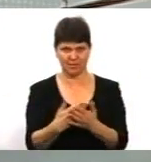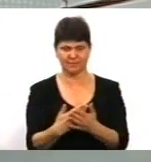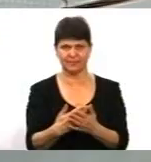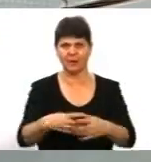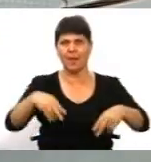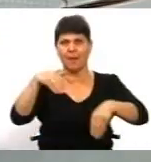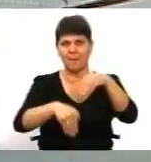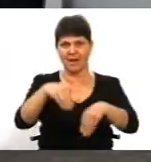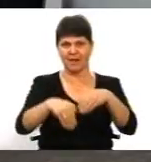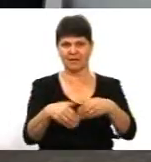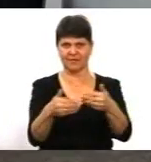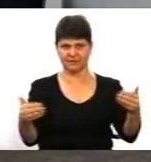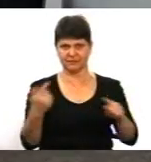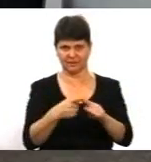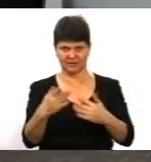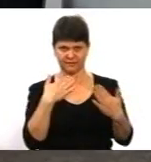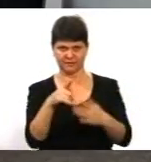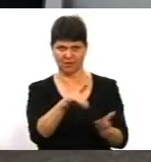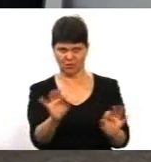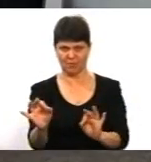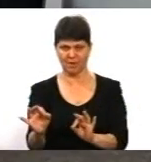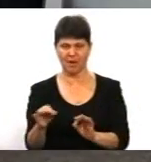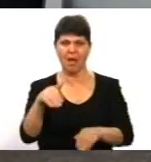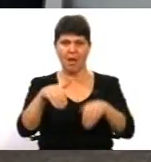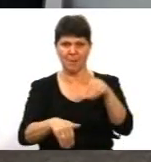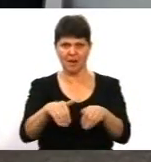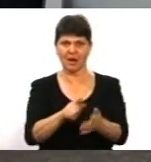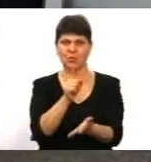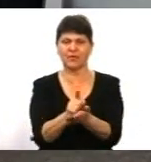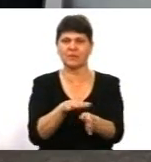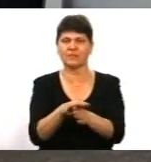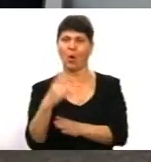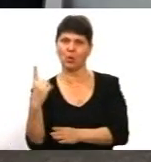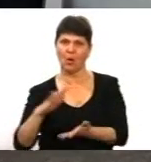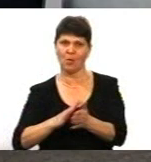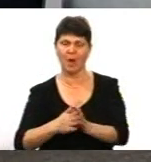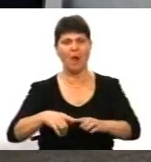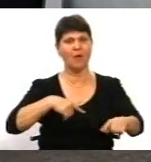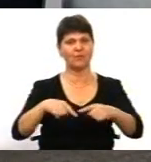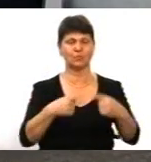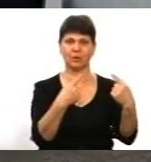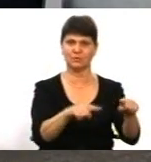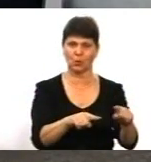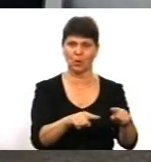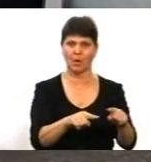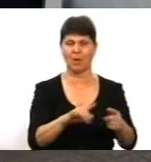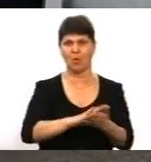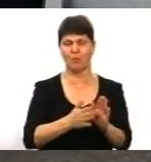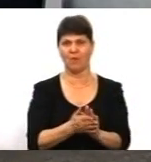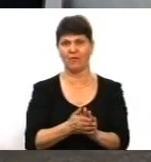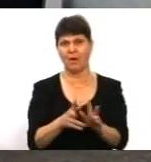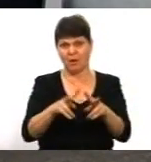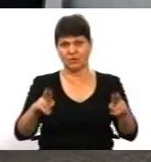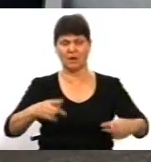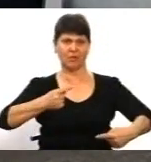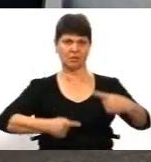виставу. Як ви до цього поставитесь? Тобто, балет повинен відбуватися в одних умовах, футбол повинен відбуватися в інших умовах. Так само і дебати.